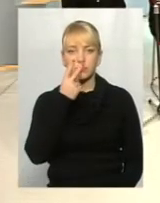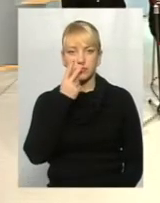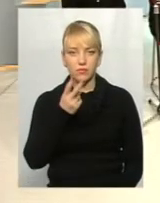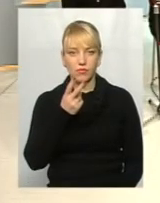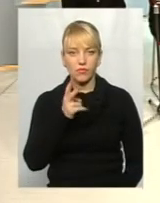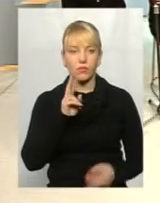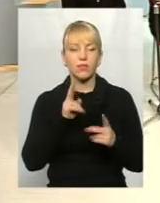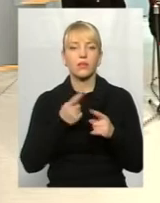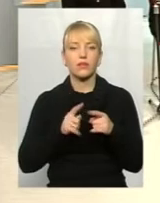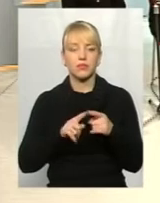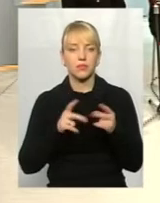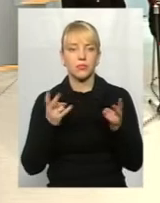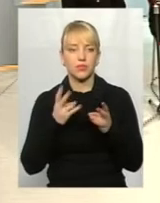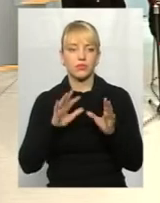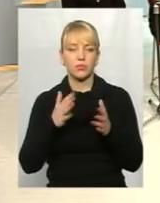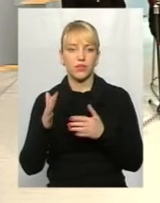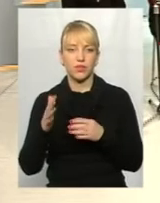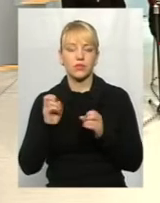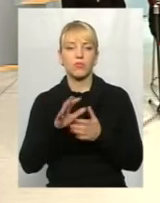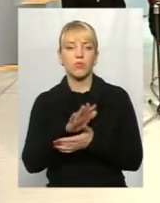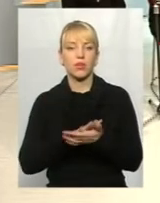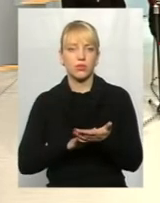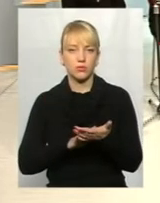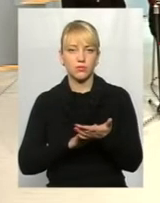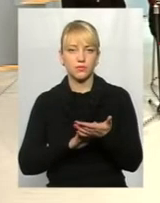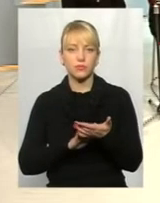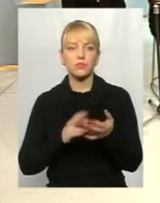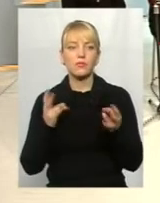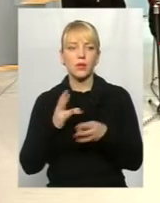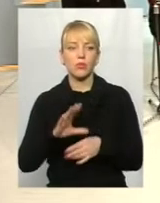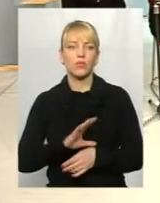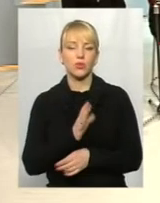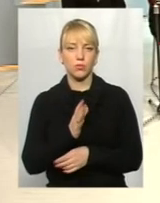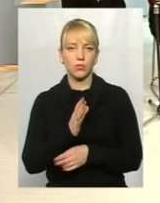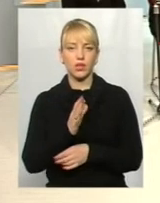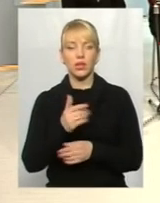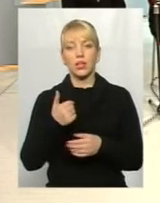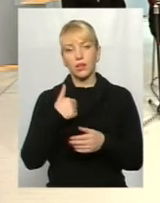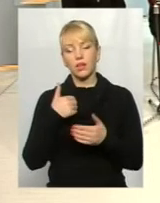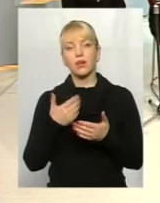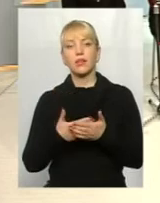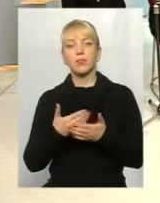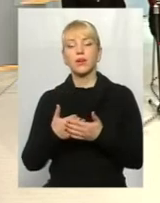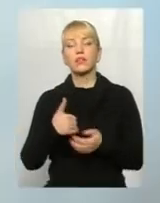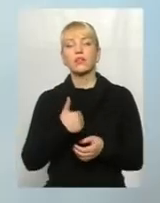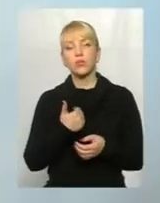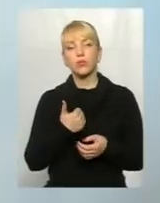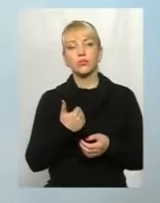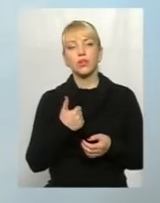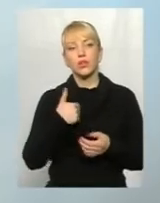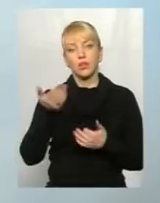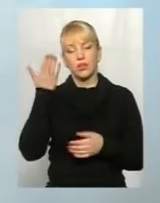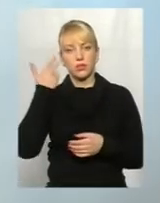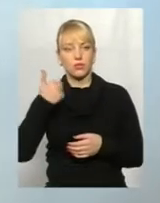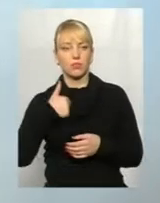це має відбуватися? Як в подальшому має бути? Я, наприклад, раніше,